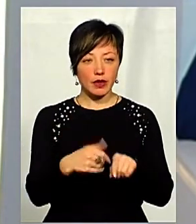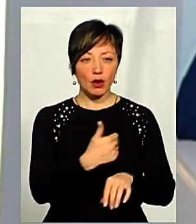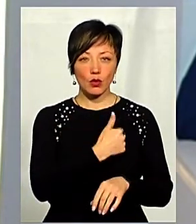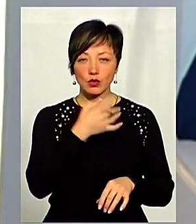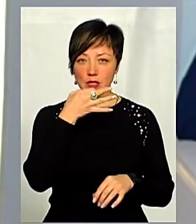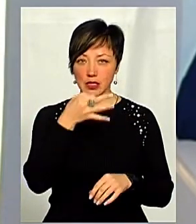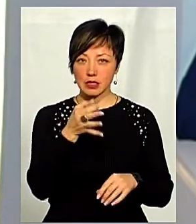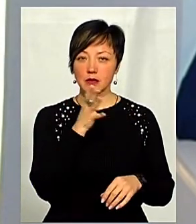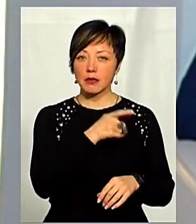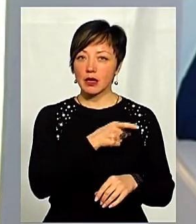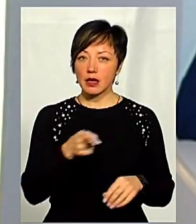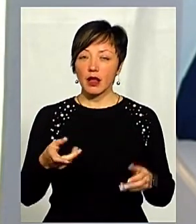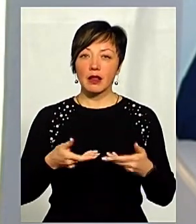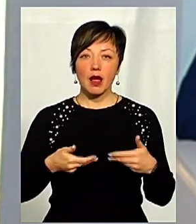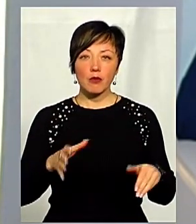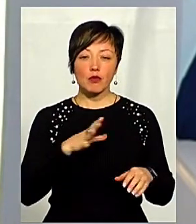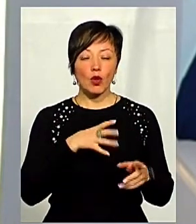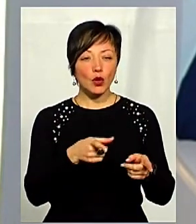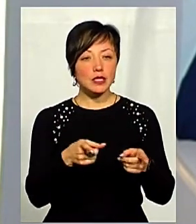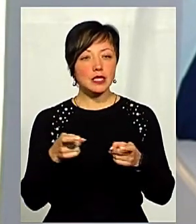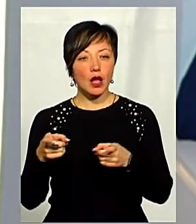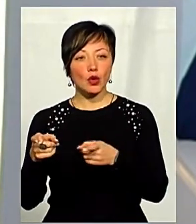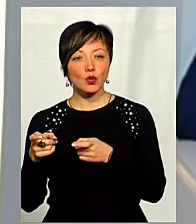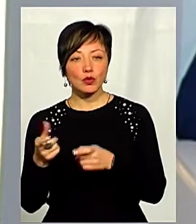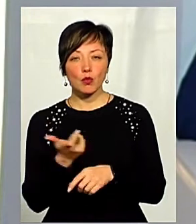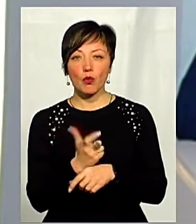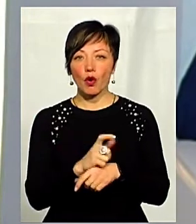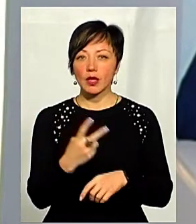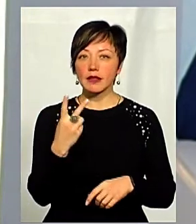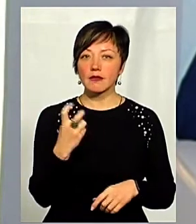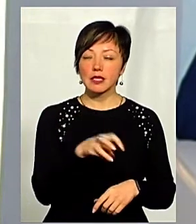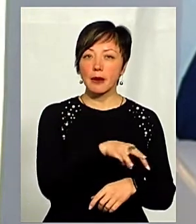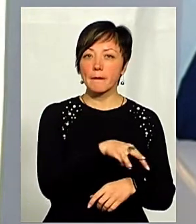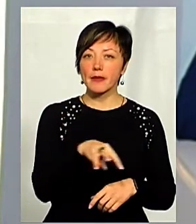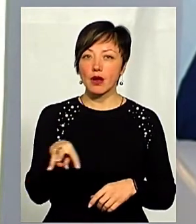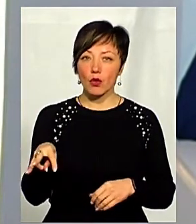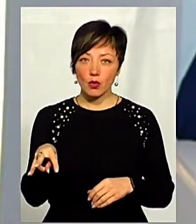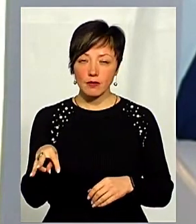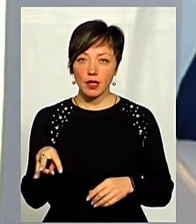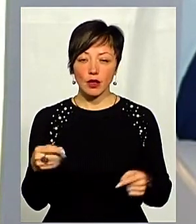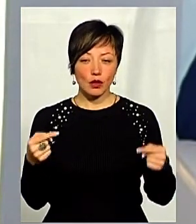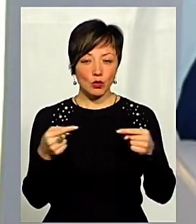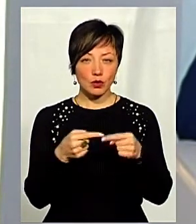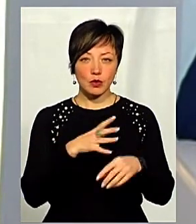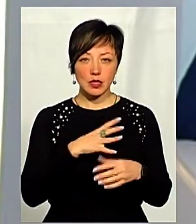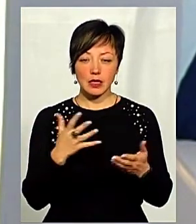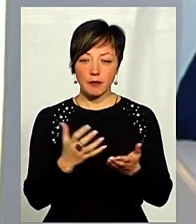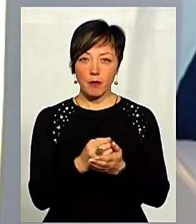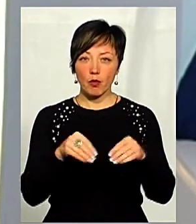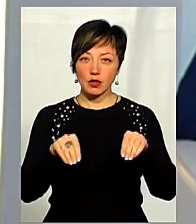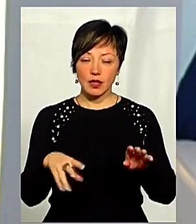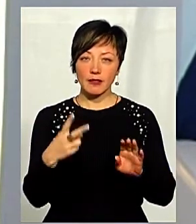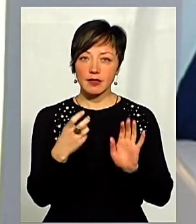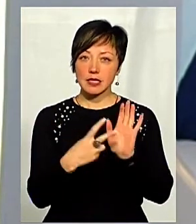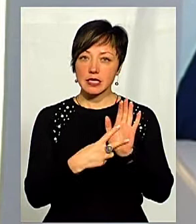що за цей період часу нами було, наприклад, залучено понад 200 мільйонів, якщо бути точним, що зараз вже вийшла постанова на